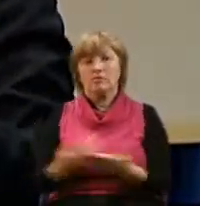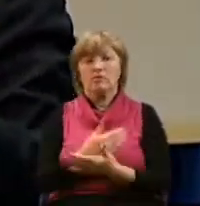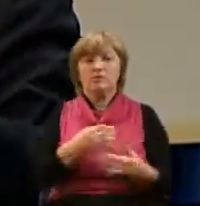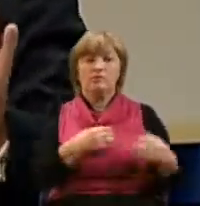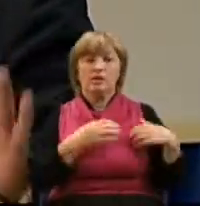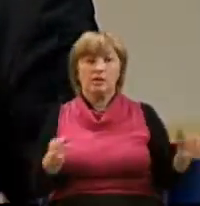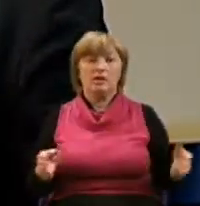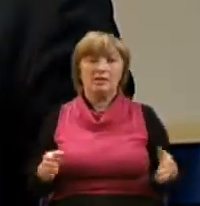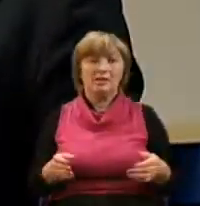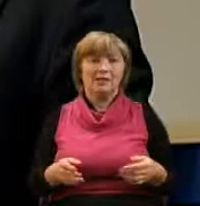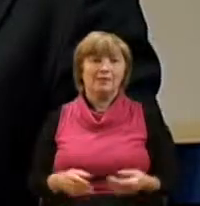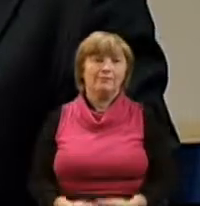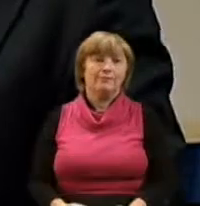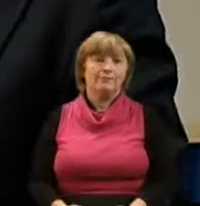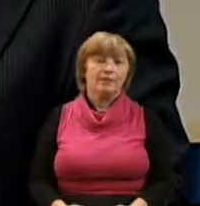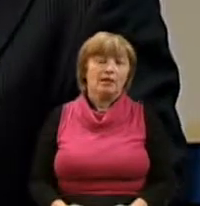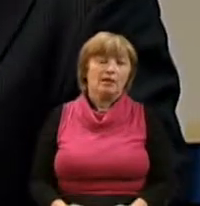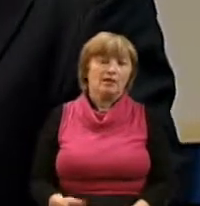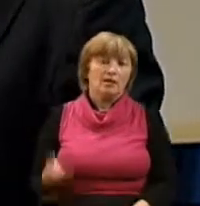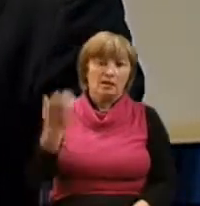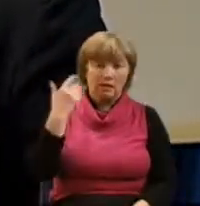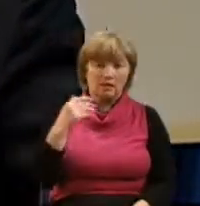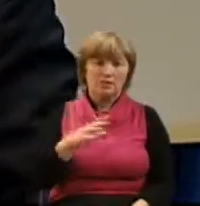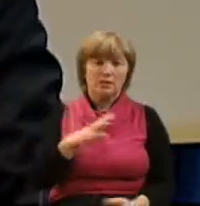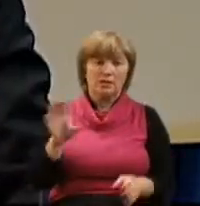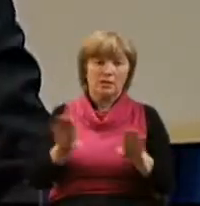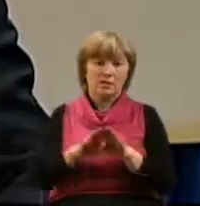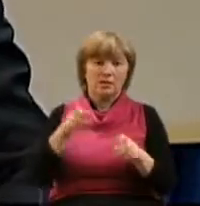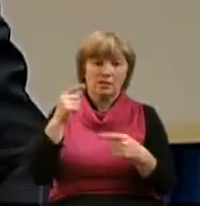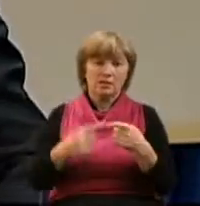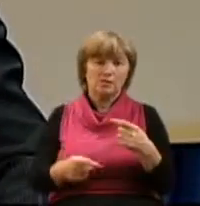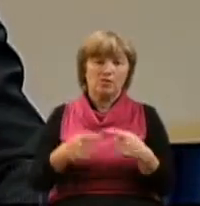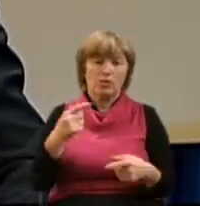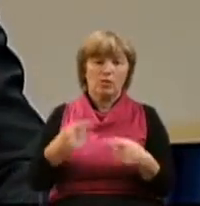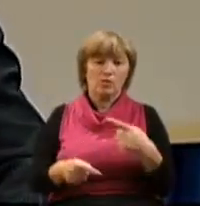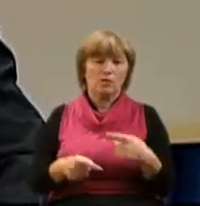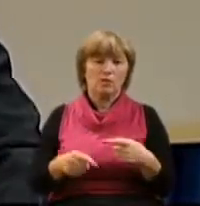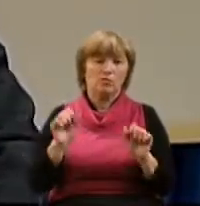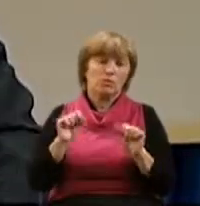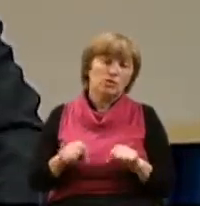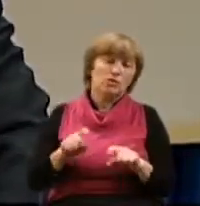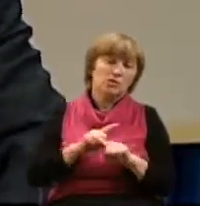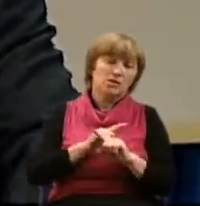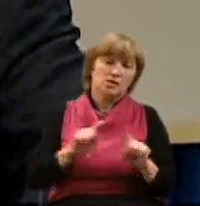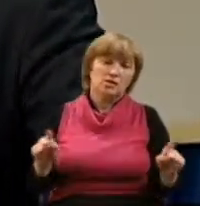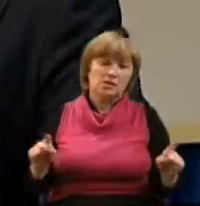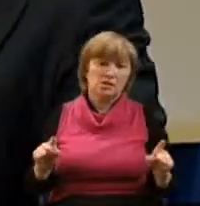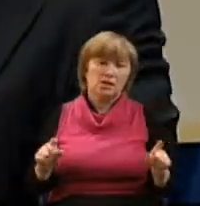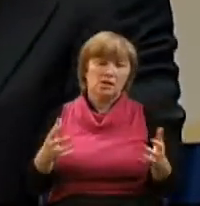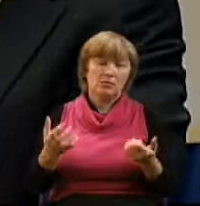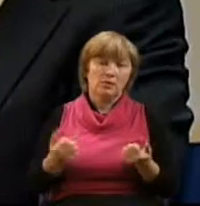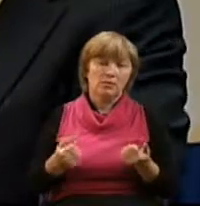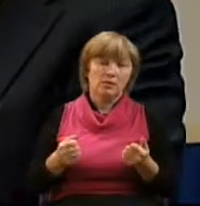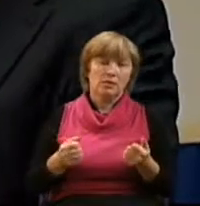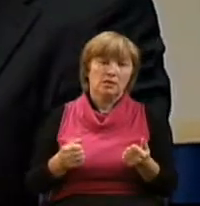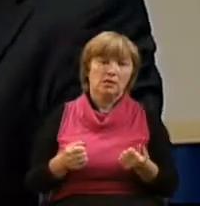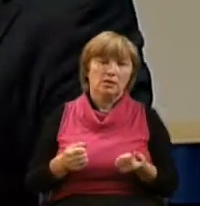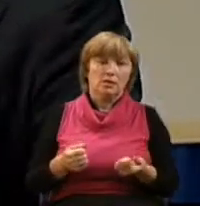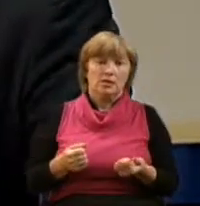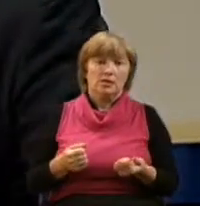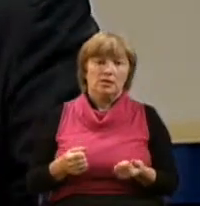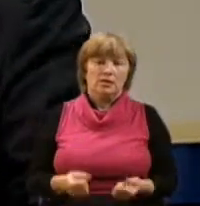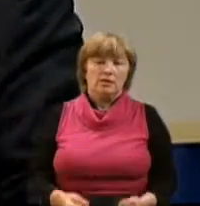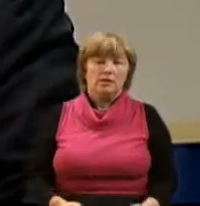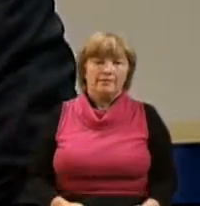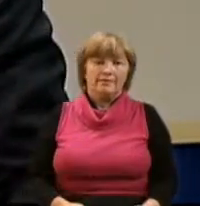покаянием. И, конечно же, когда происходили эти споры, по поводу, можно ли принимать этих людей в церковь, принимать их